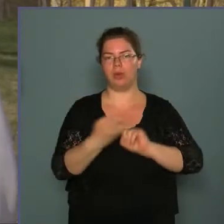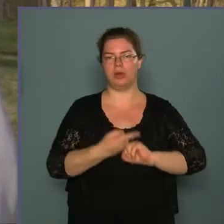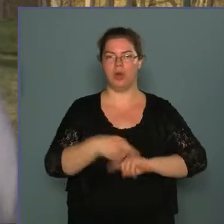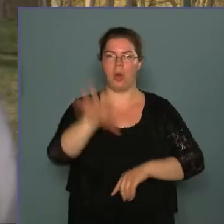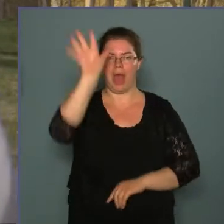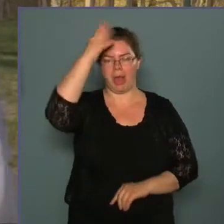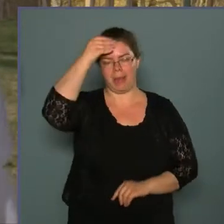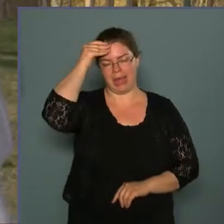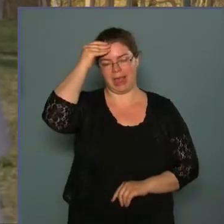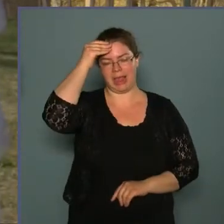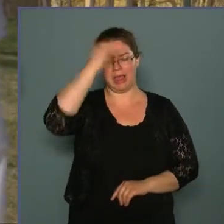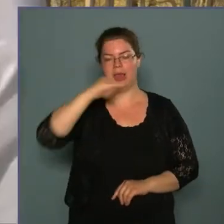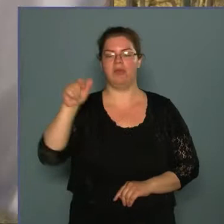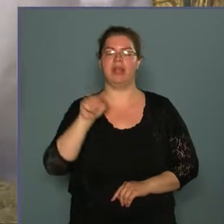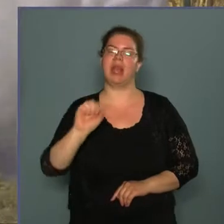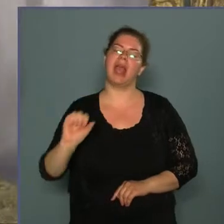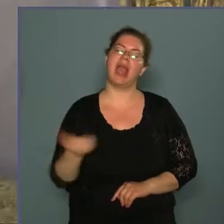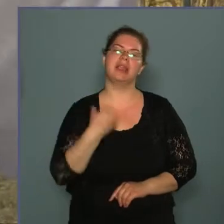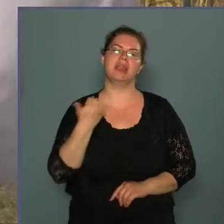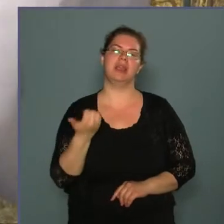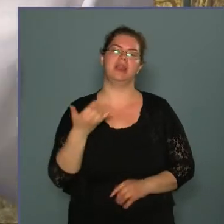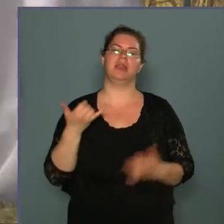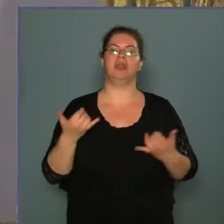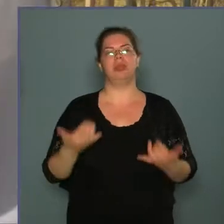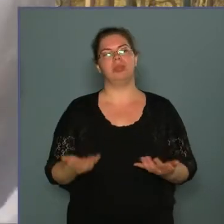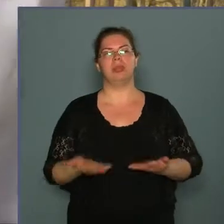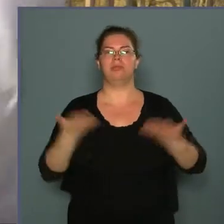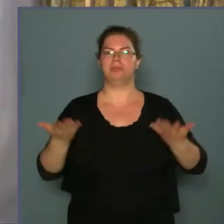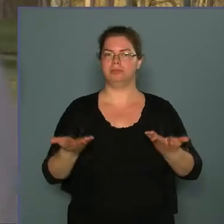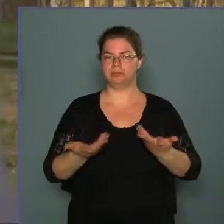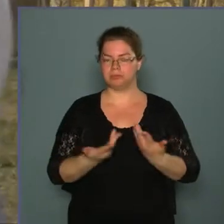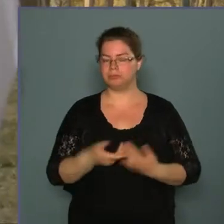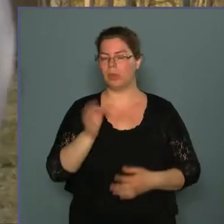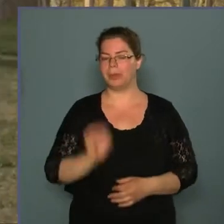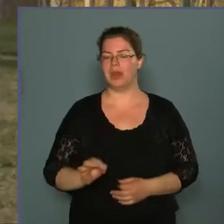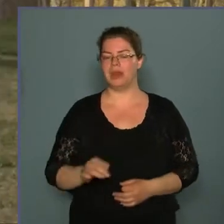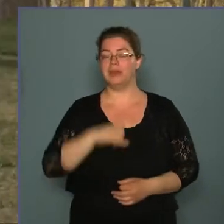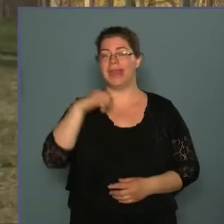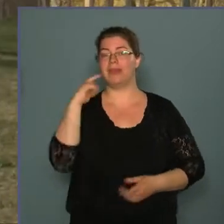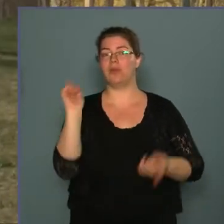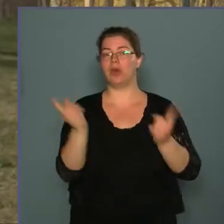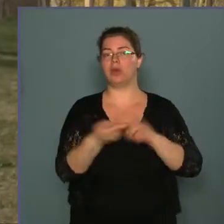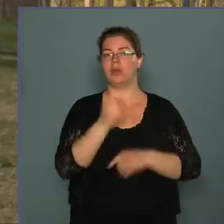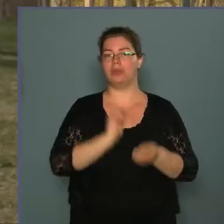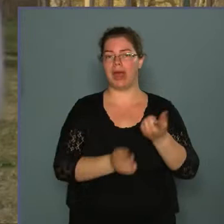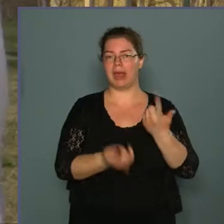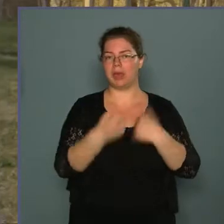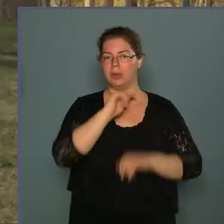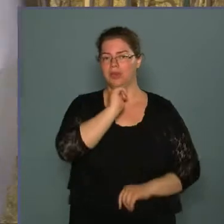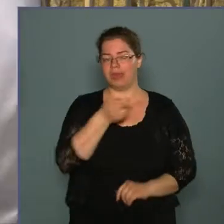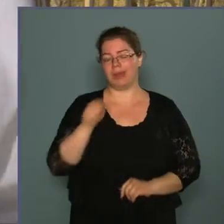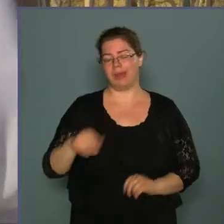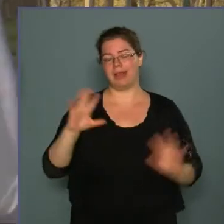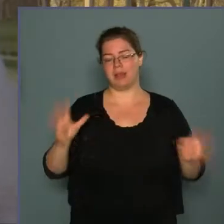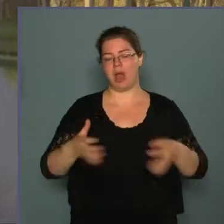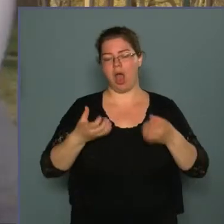emlékévének egyik jelentős pillanata, hiszen az évfordulós pályázatból sikeredett ezt az